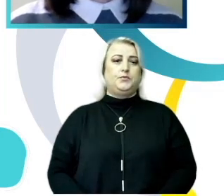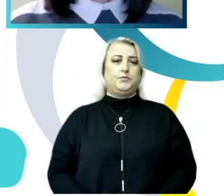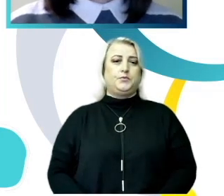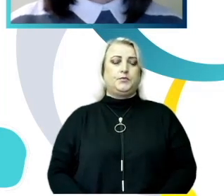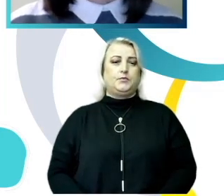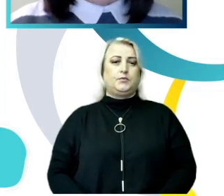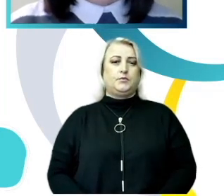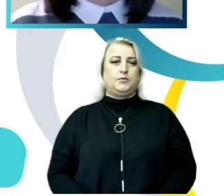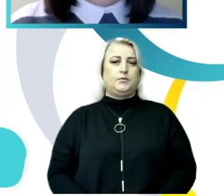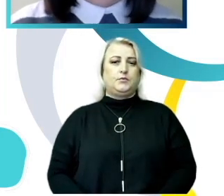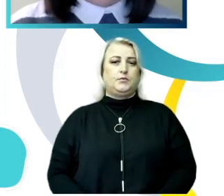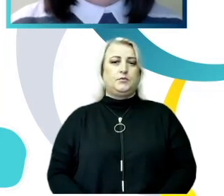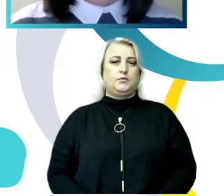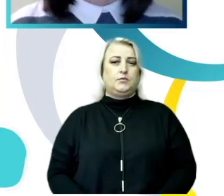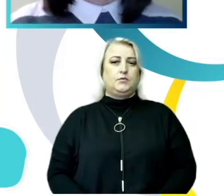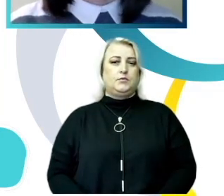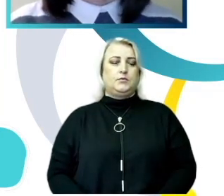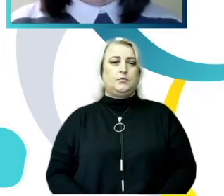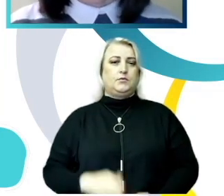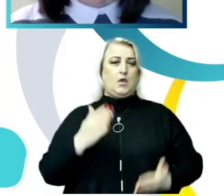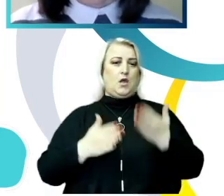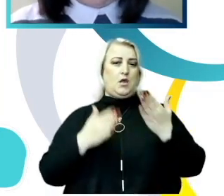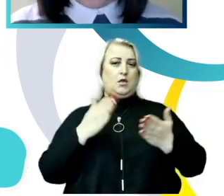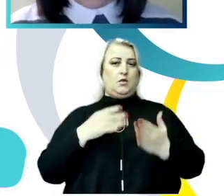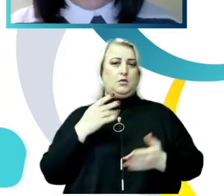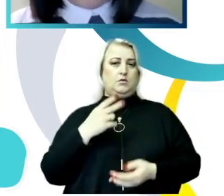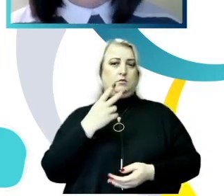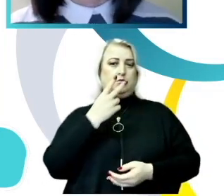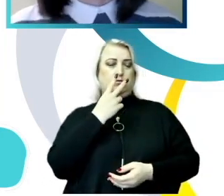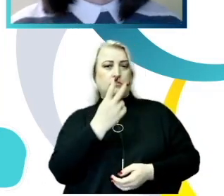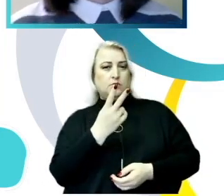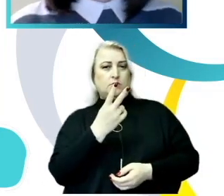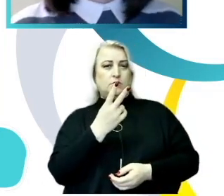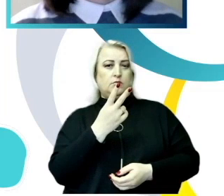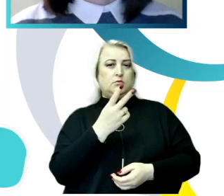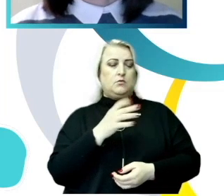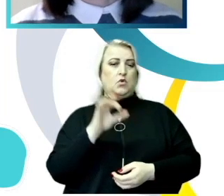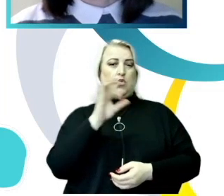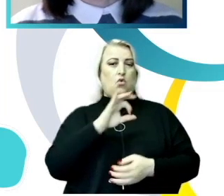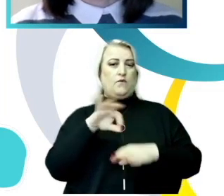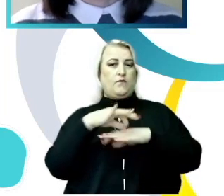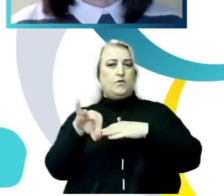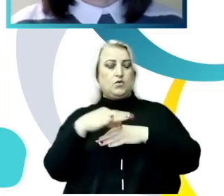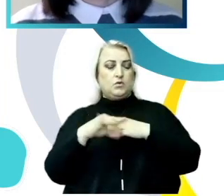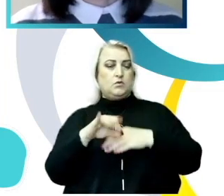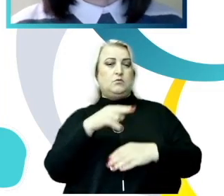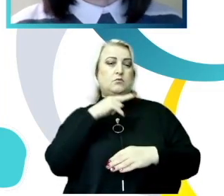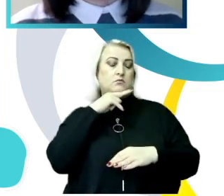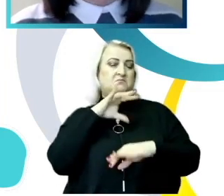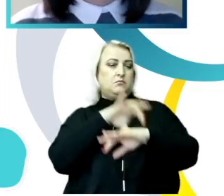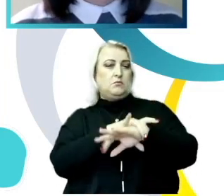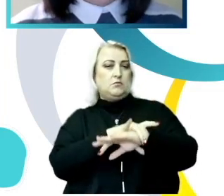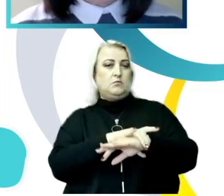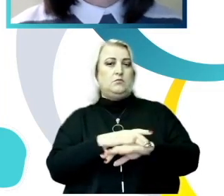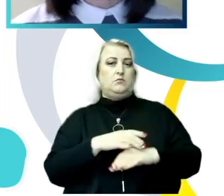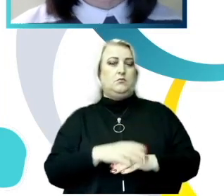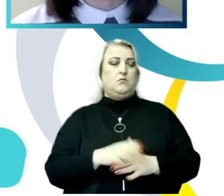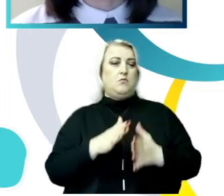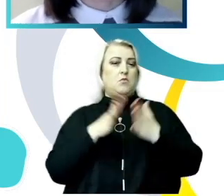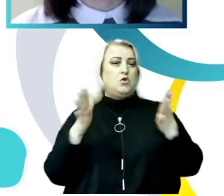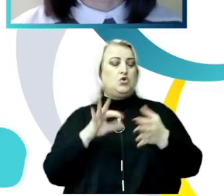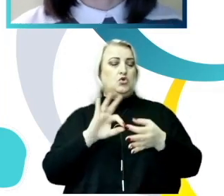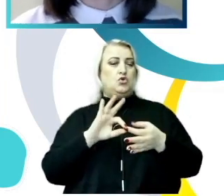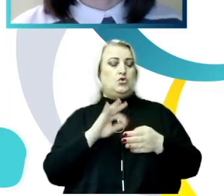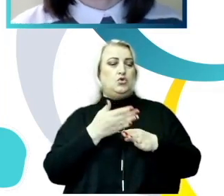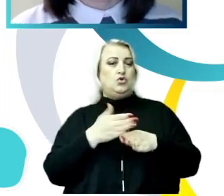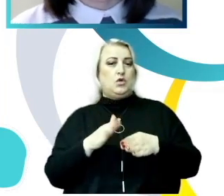Și dacă să ne uităm din perspectiva cluster-lor de forme de hărțuire, atunci observăm că în mare parte nu se